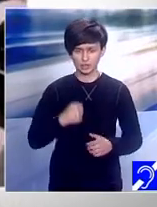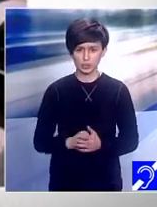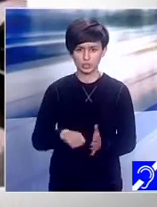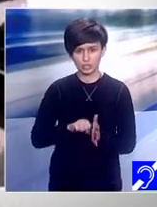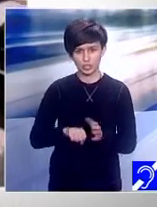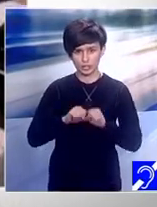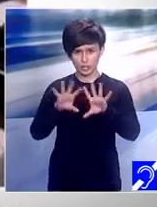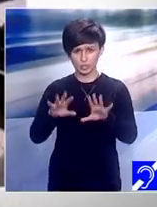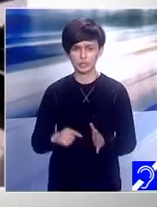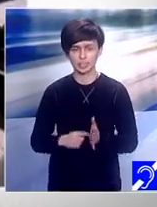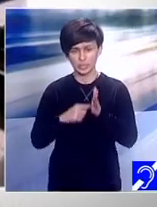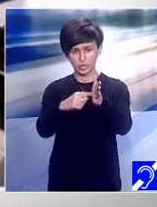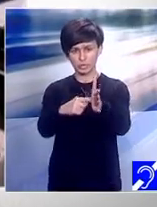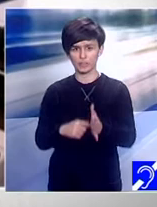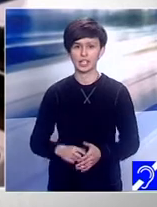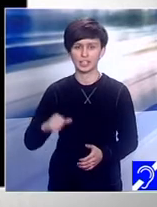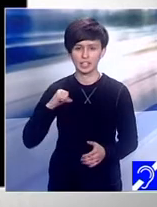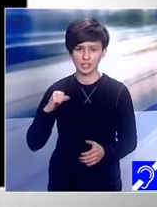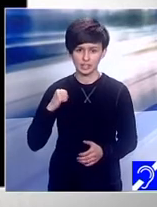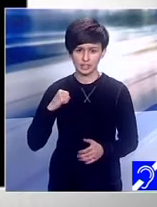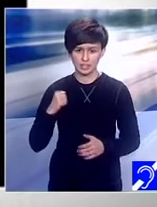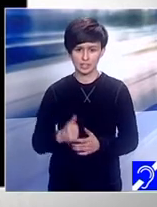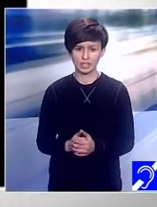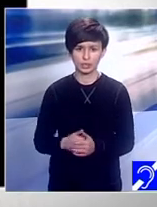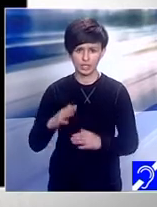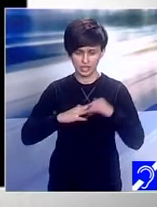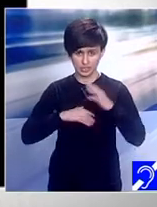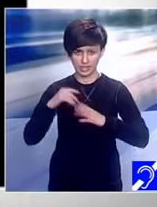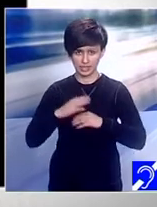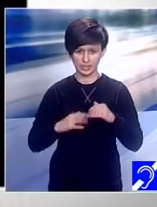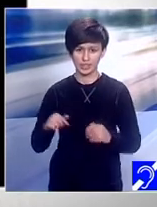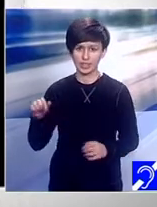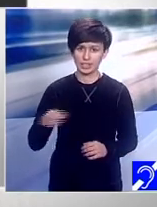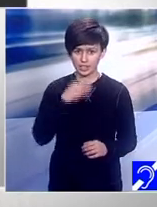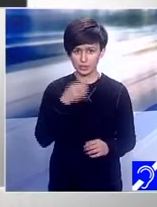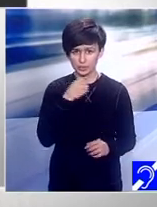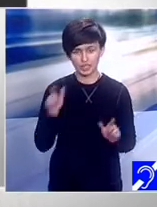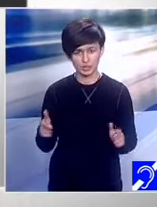a tinerilor talente din România. Mara Prună spune că muzica a vindecat-o de autism.